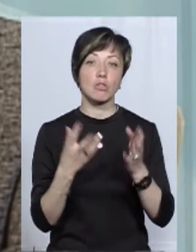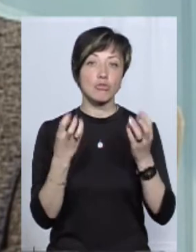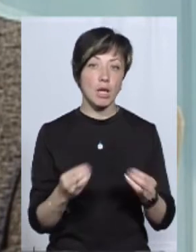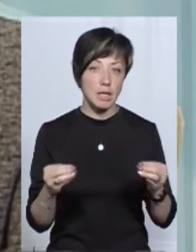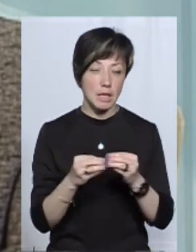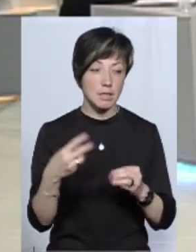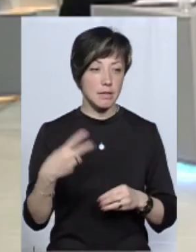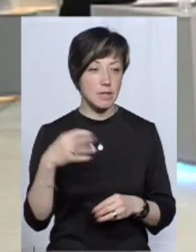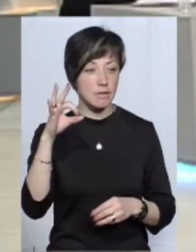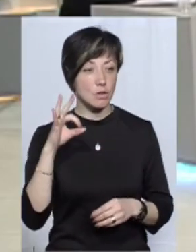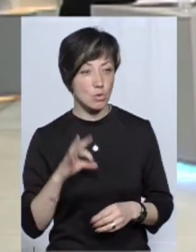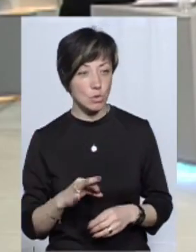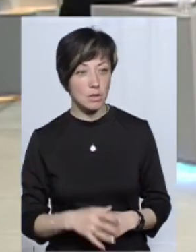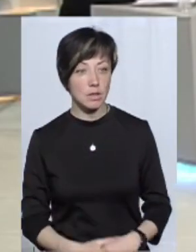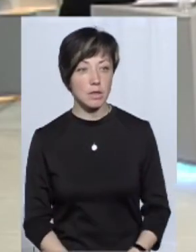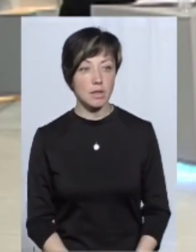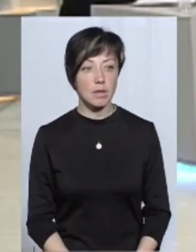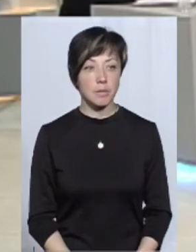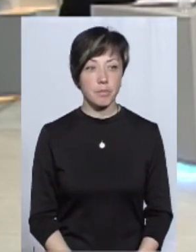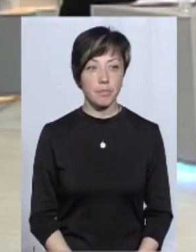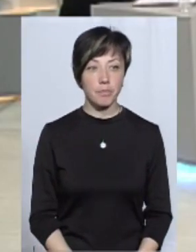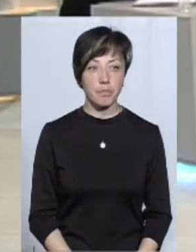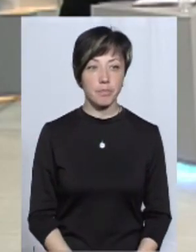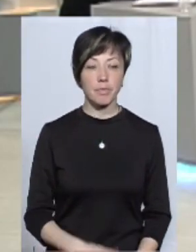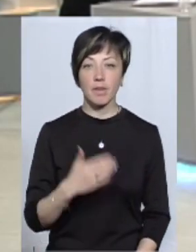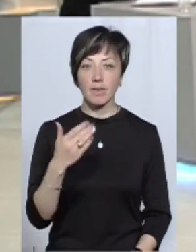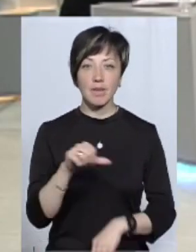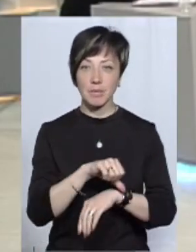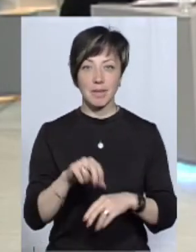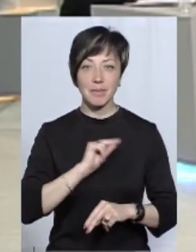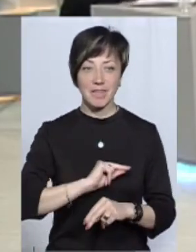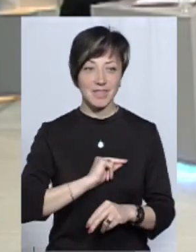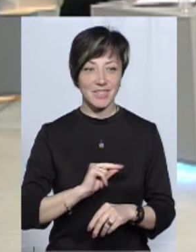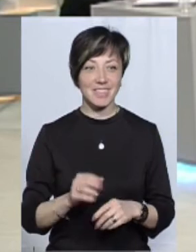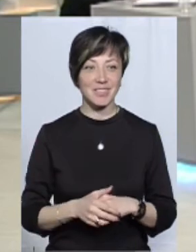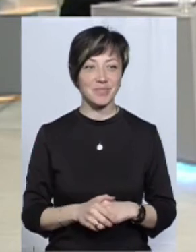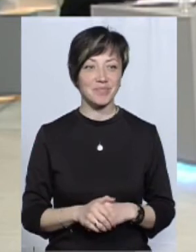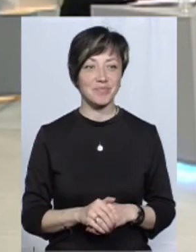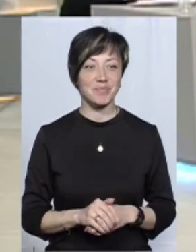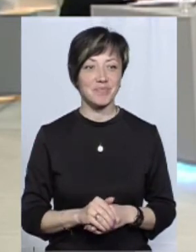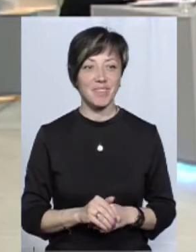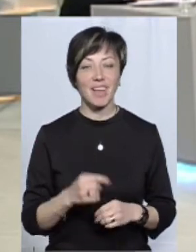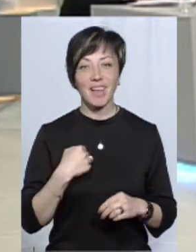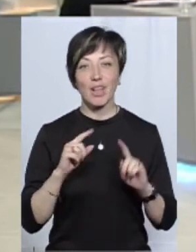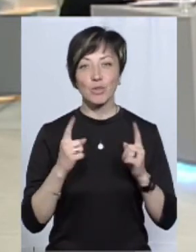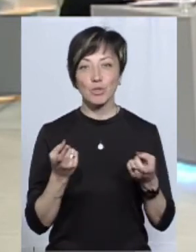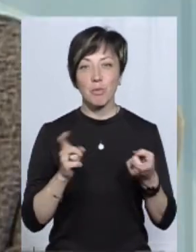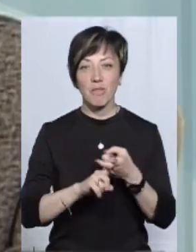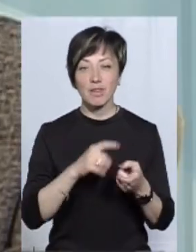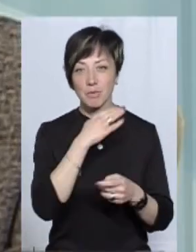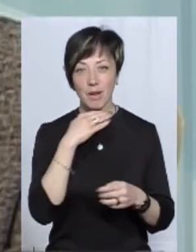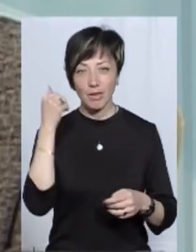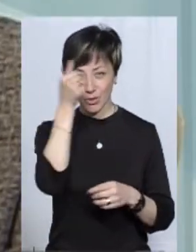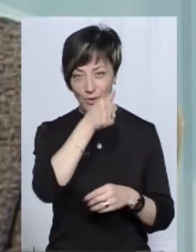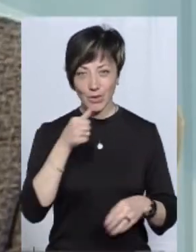ще на десять чи на двадцять відсотків. Понято, але, перепрошую, ви на митниці не працюєте часом? Я дуже пов'язана